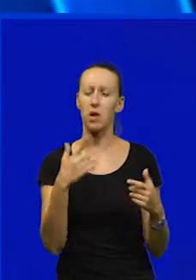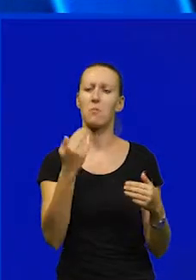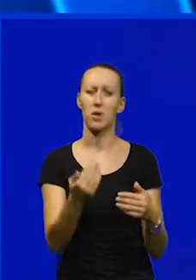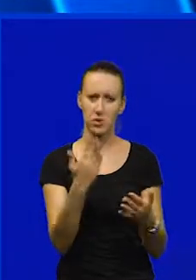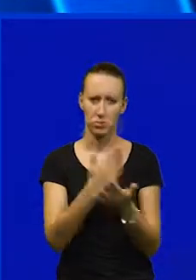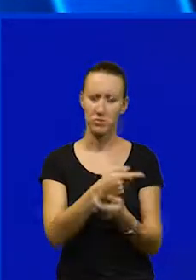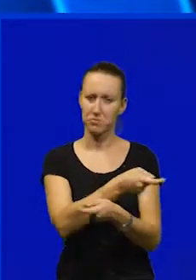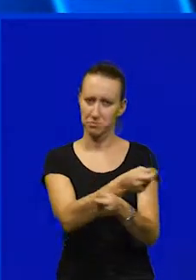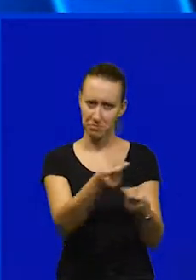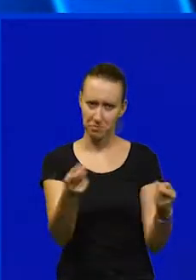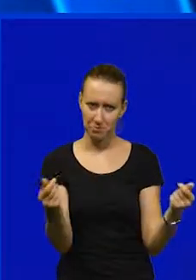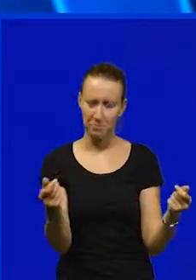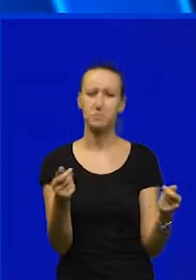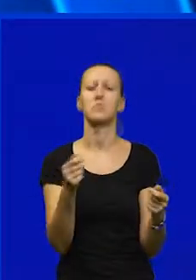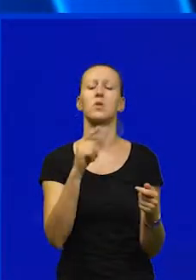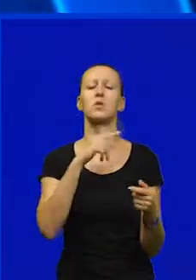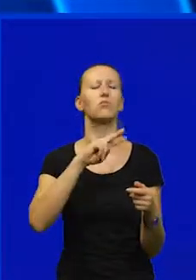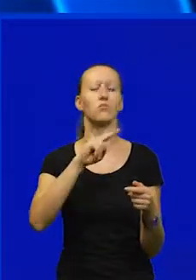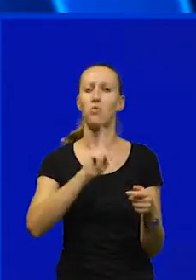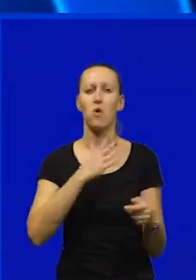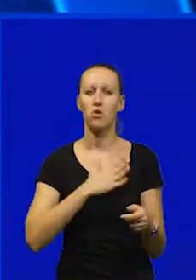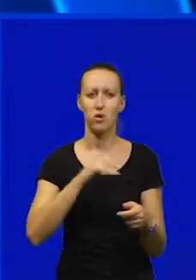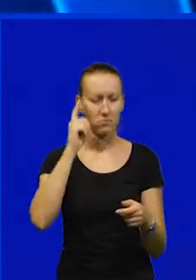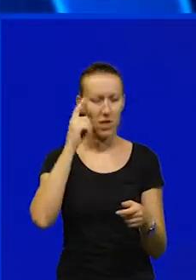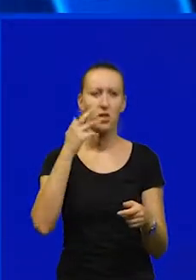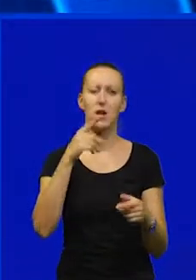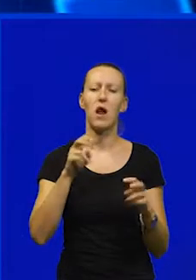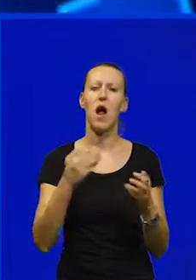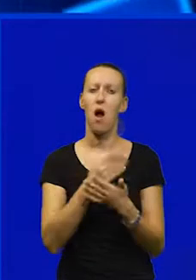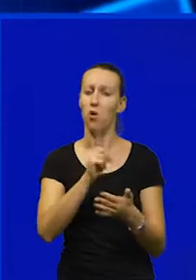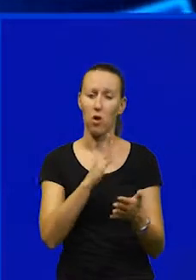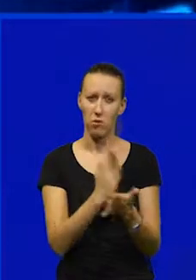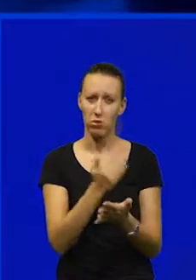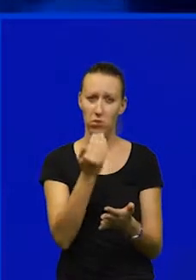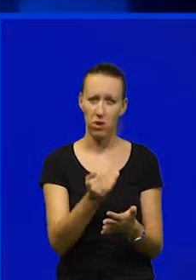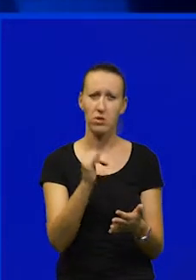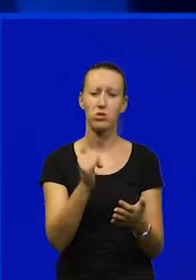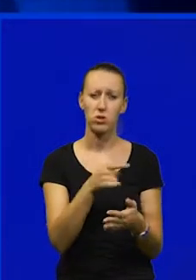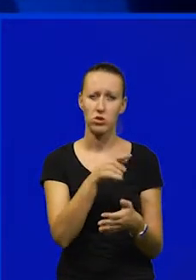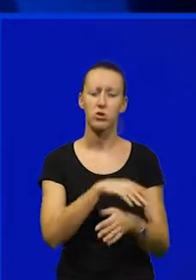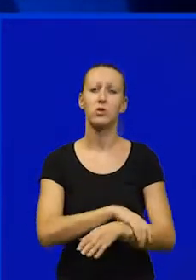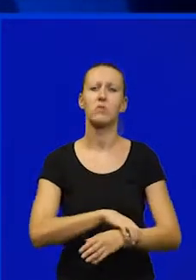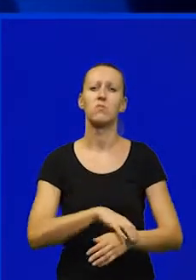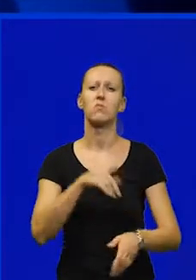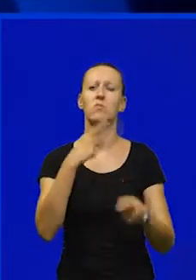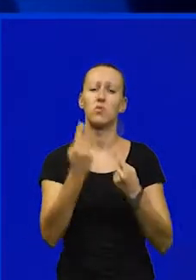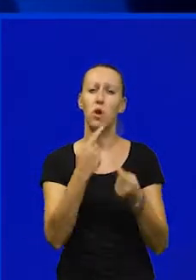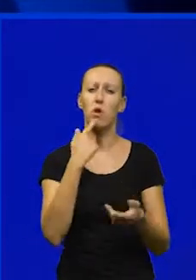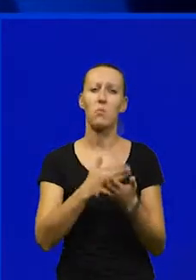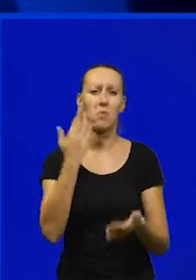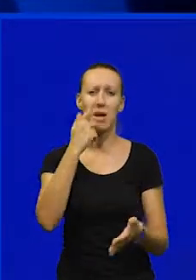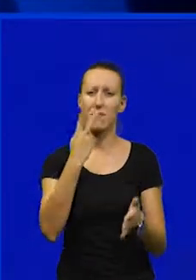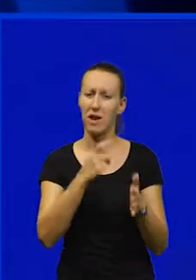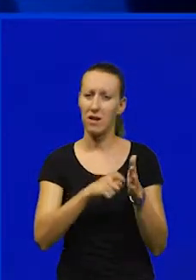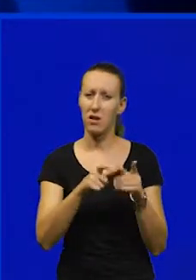biti isplaćena. Drugo ne želim očekivati, jer bojim se, ako se to ne desi, da će zbivanja koja su bila prije dva